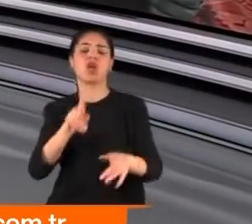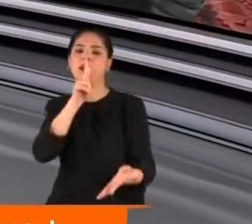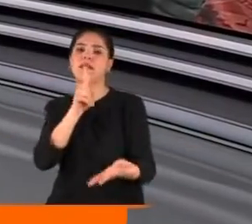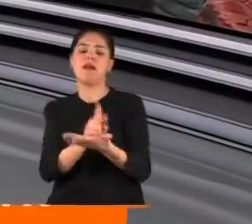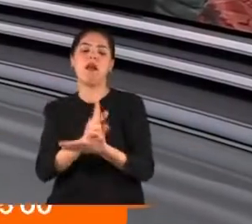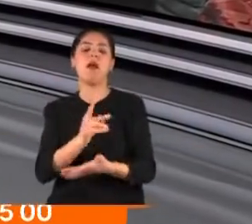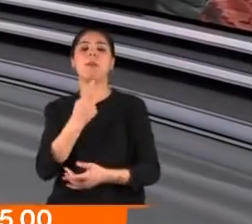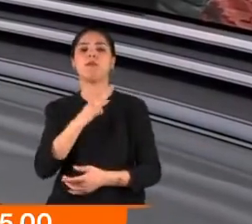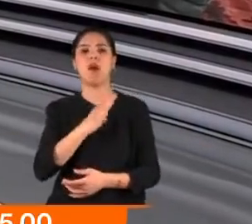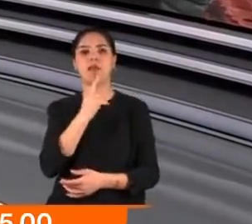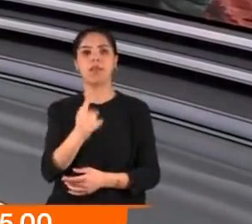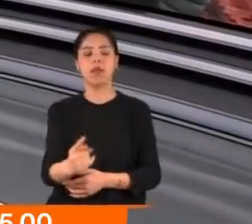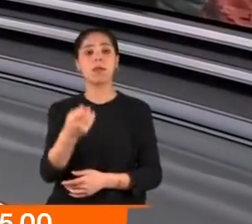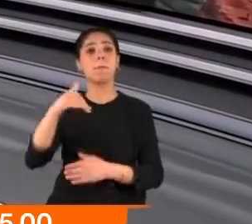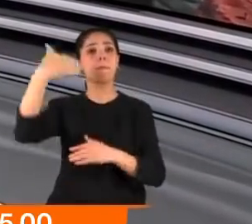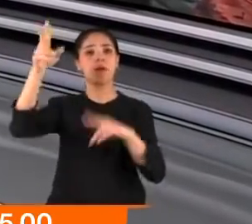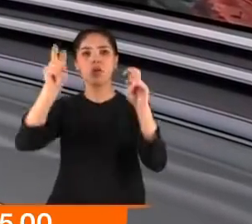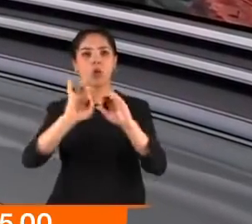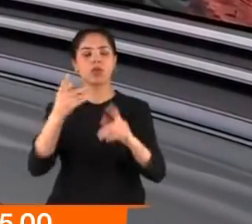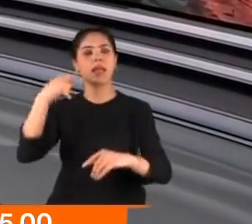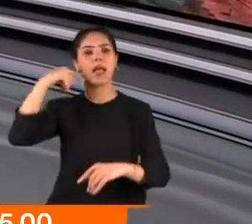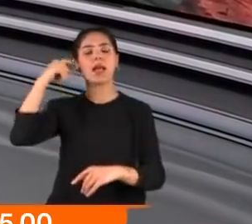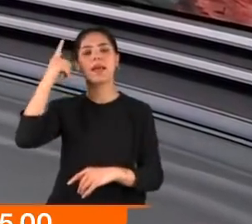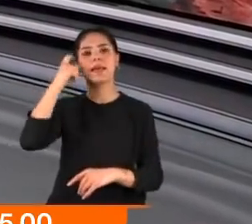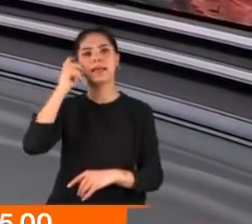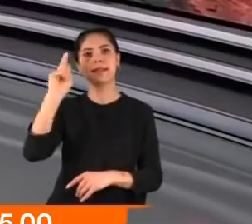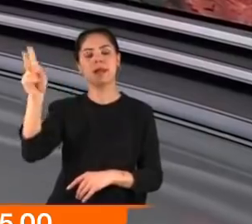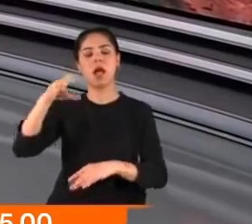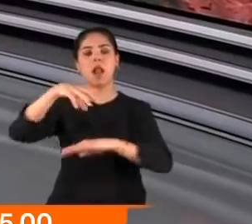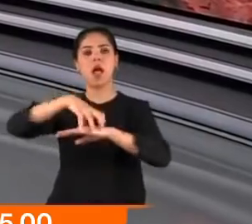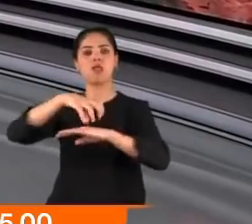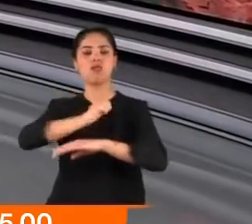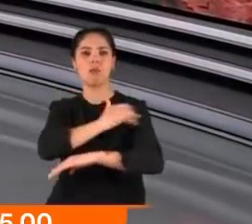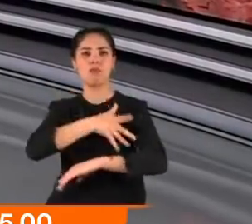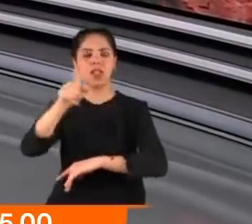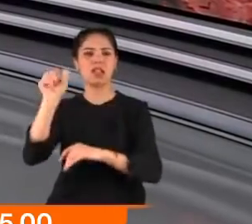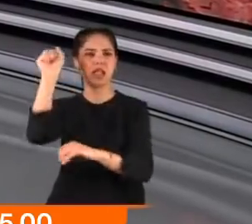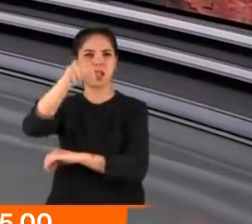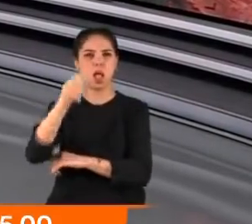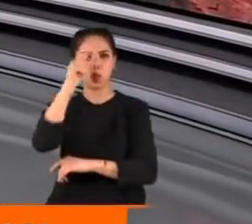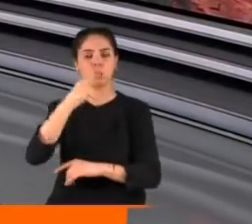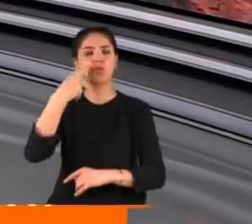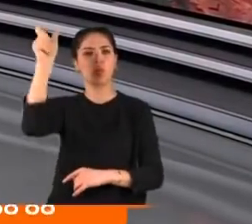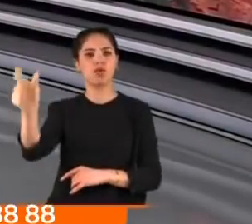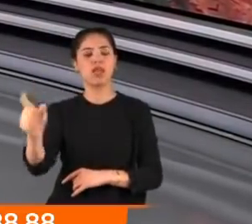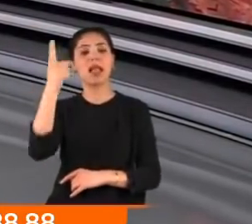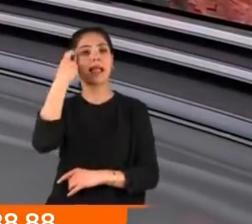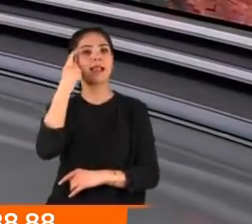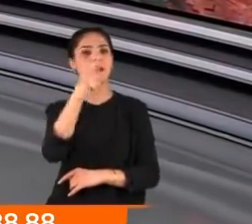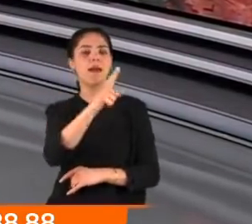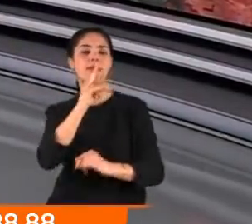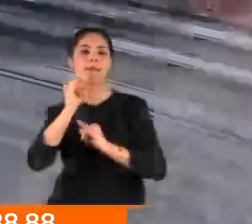sürdürdü. Bir diğer başlık İsrail'in Mescidi Aksa'ya yaptığı kanlı saldırıydı. Erdoğan İsrail'e çok sert çıktı.